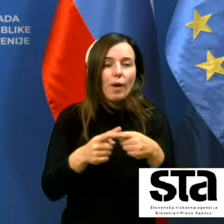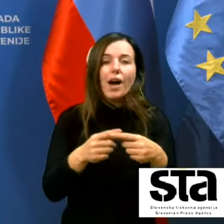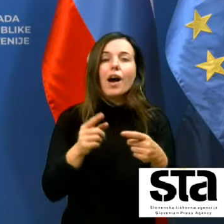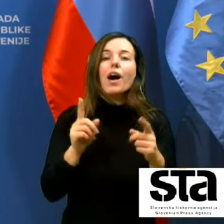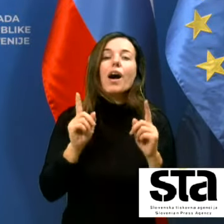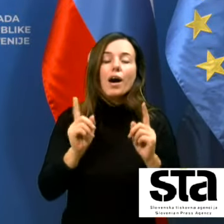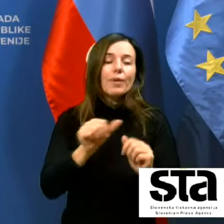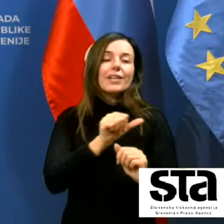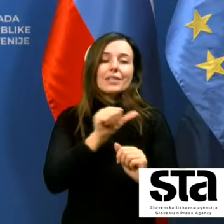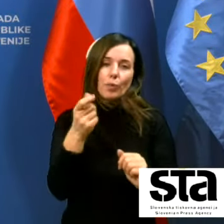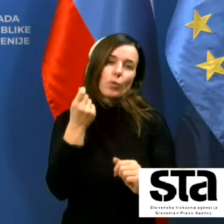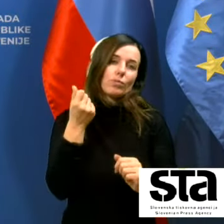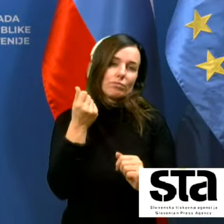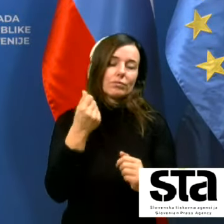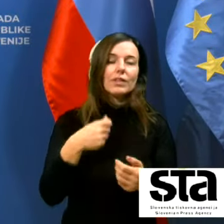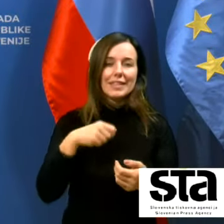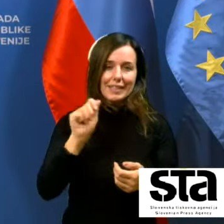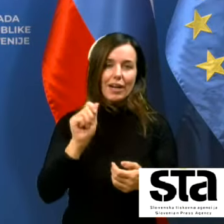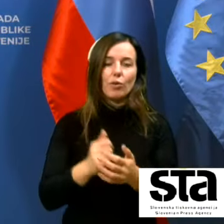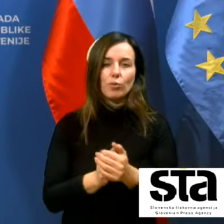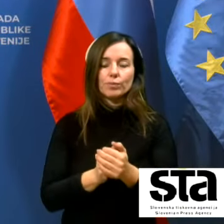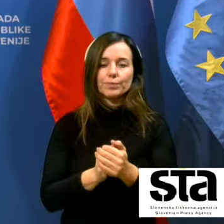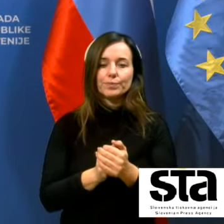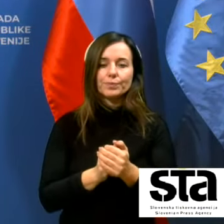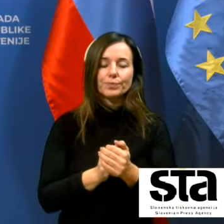kot rečeno samo ime bom preveril